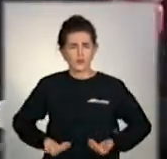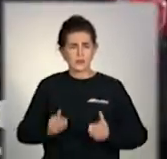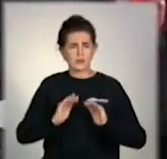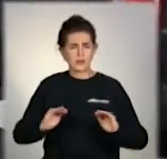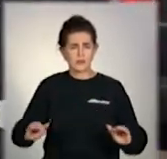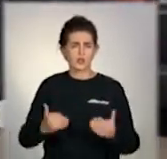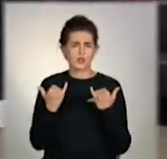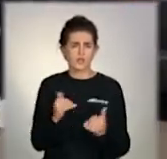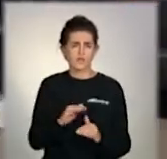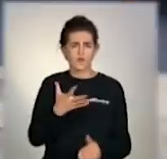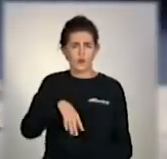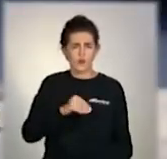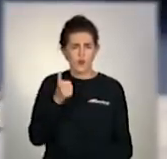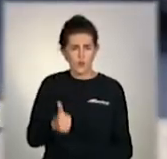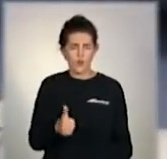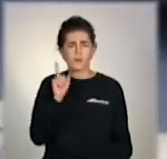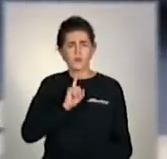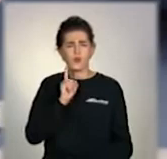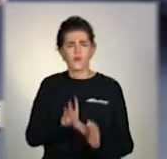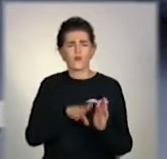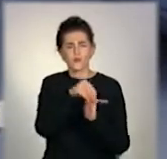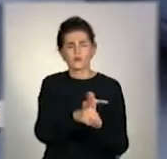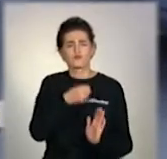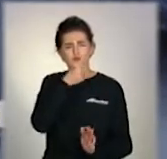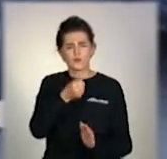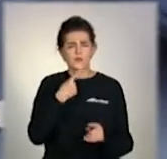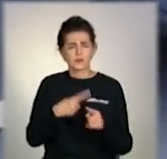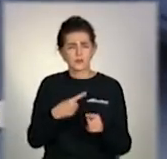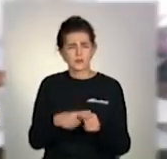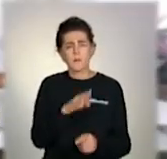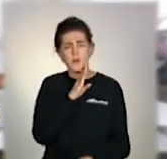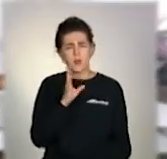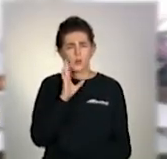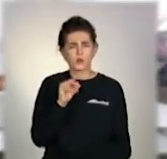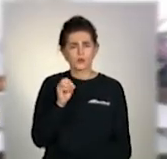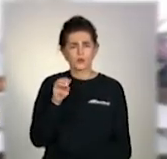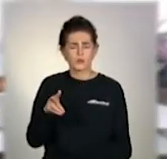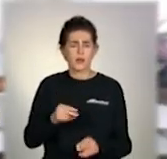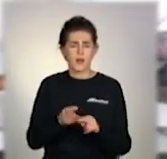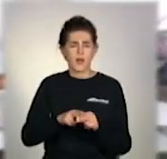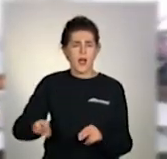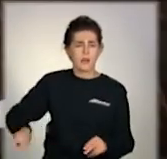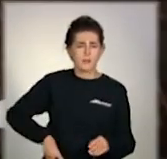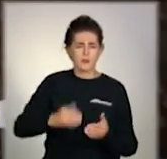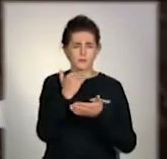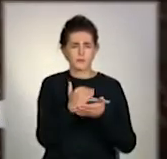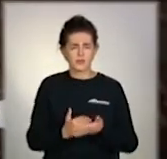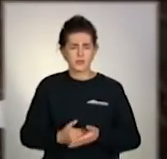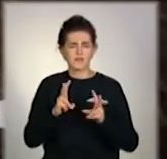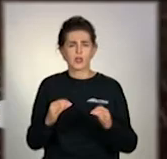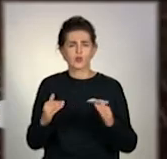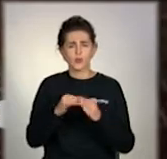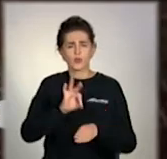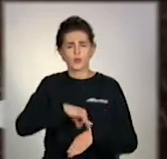дітьми зараз усе гаразд. Житимуть вони поки і старшою сестрою. На матір та відчима склали адмінпротокол за статтями домашній